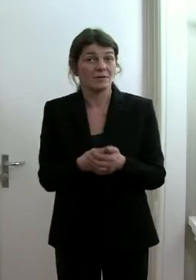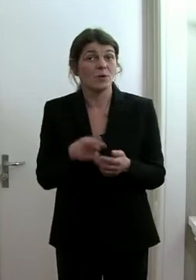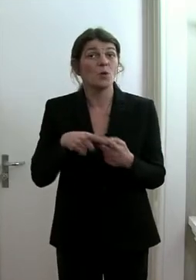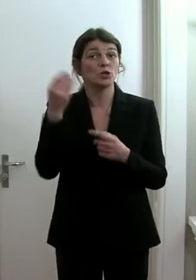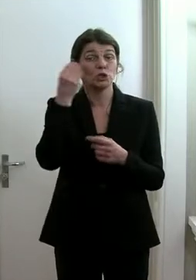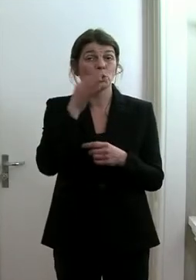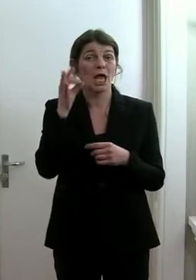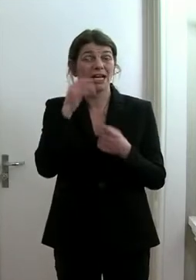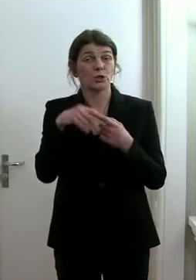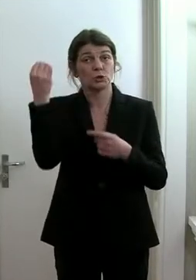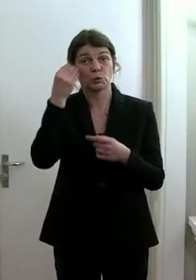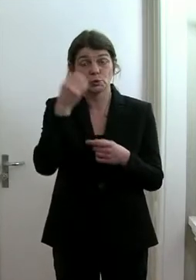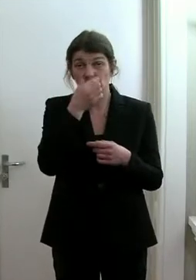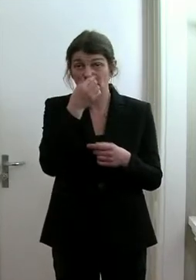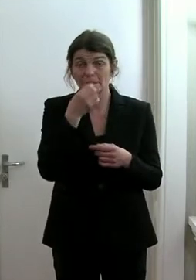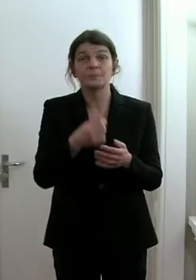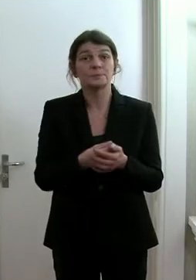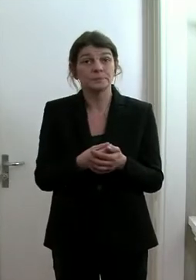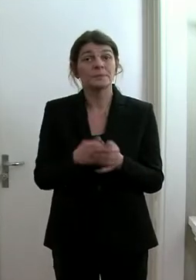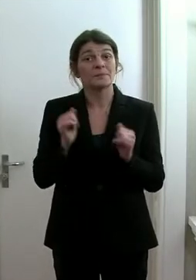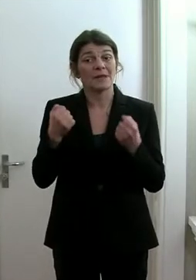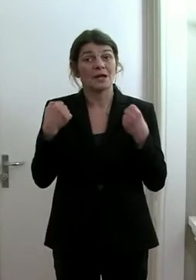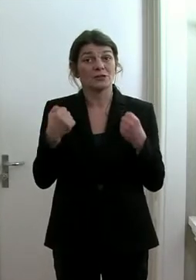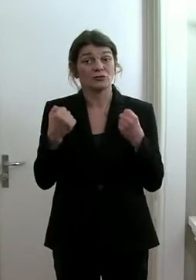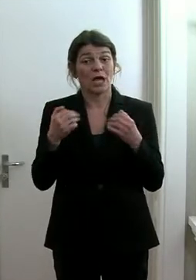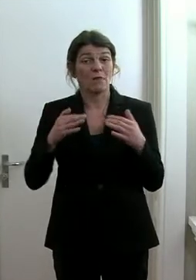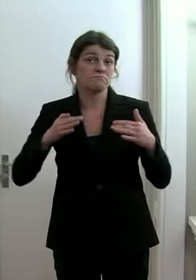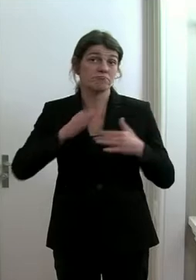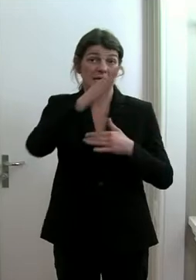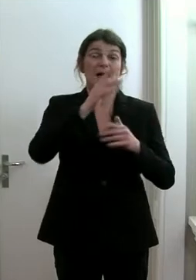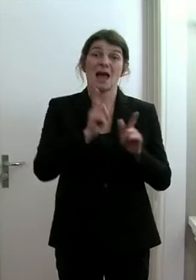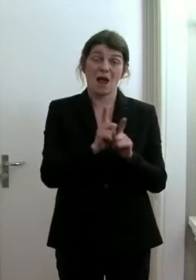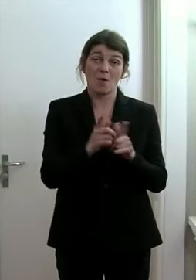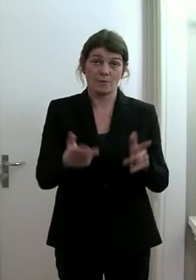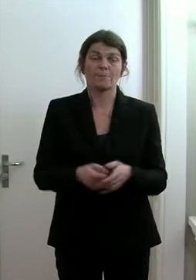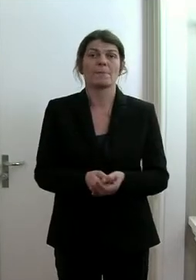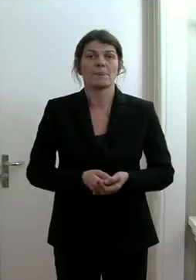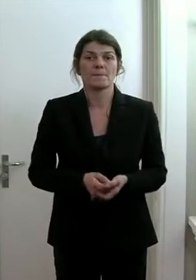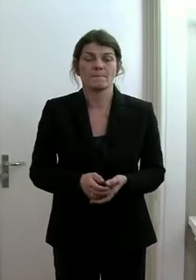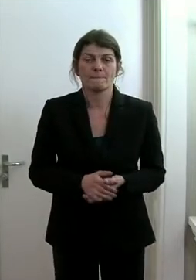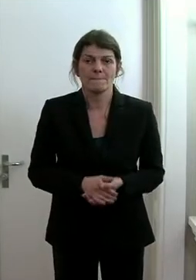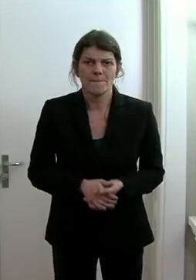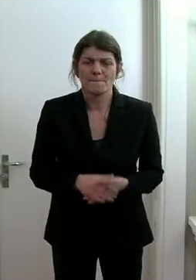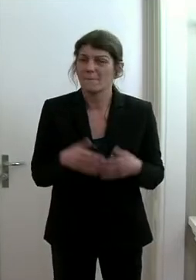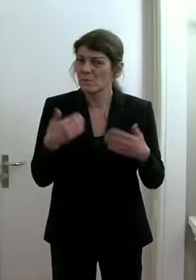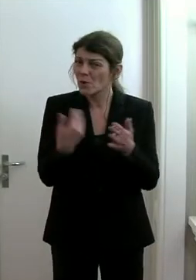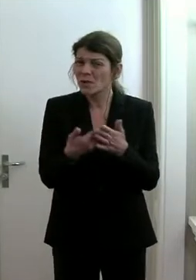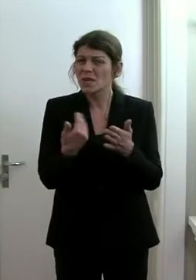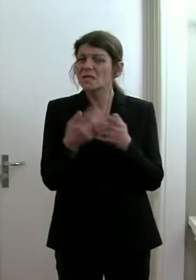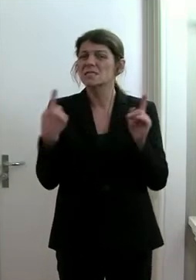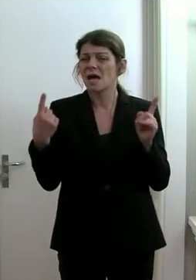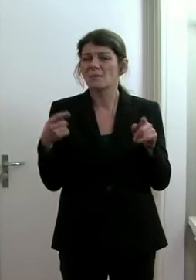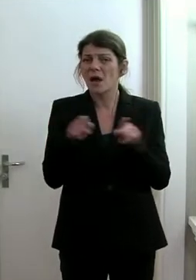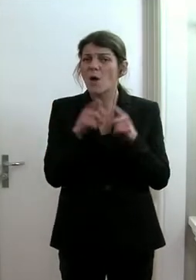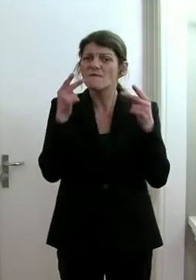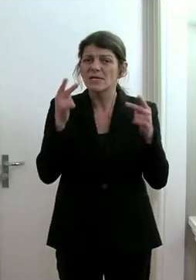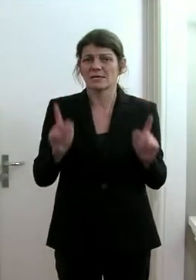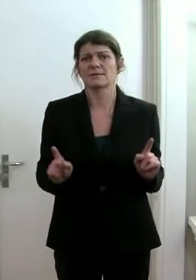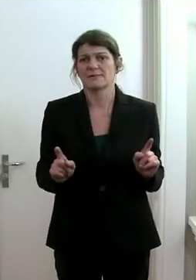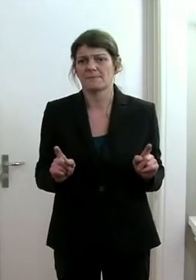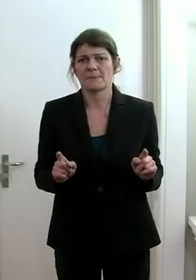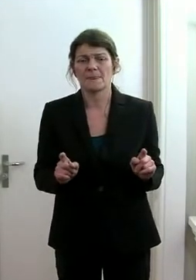Schülerinnen und Schülern stark nach oben entwickelt hat. Und deshalb ist es ganz wichtig,